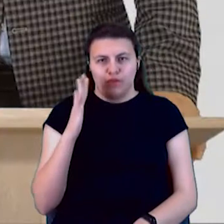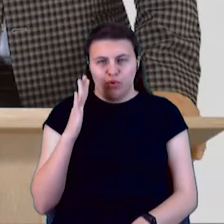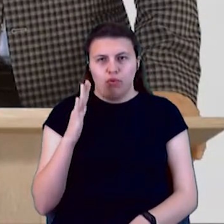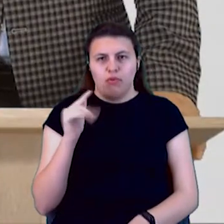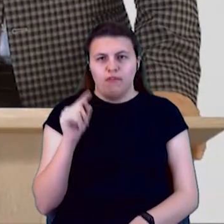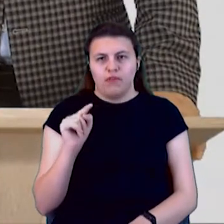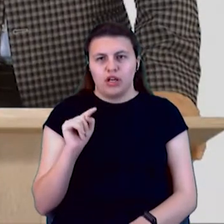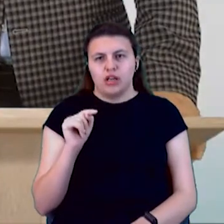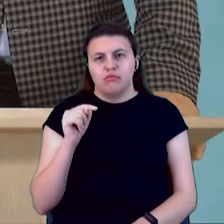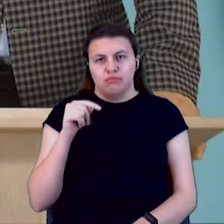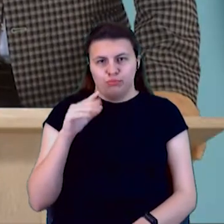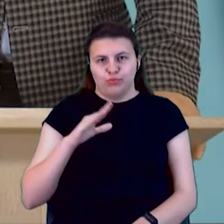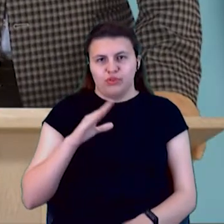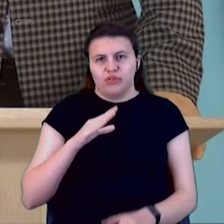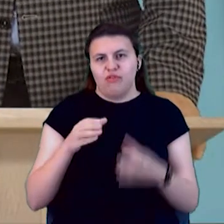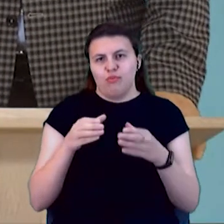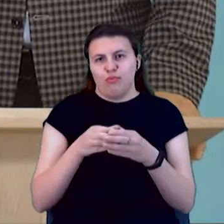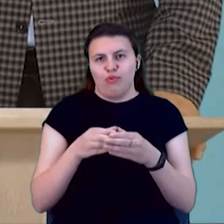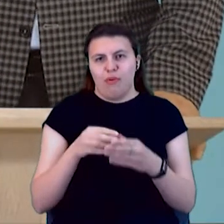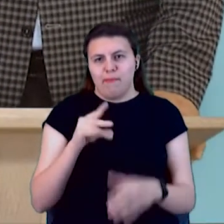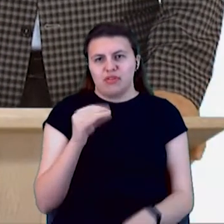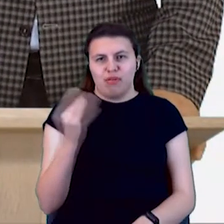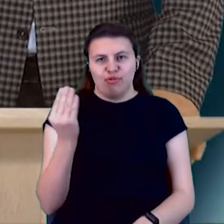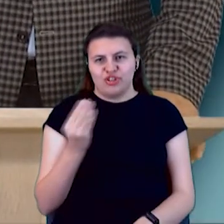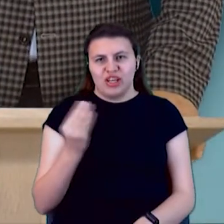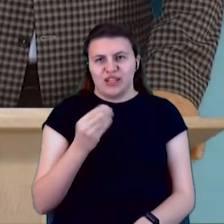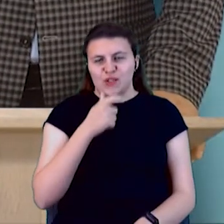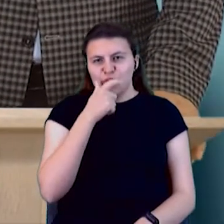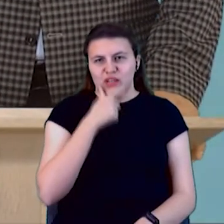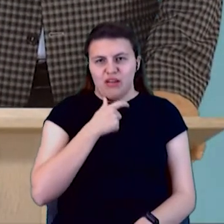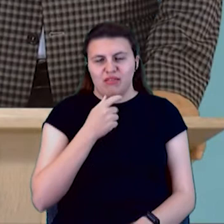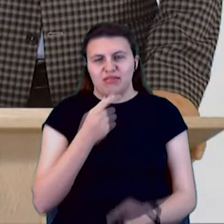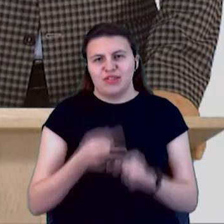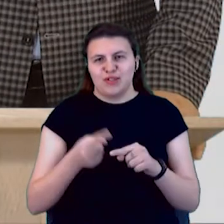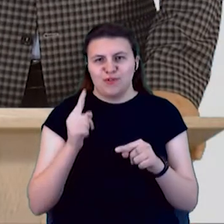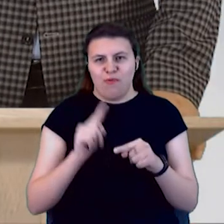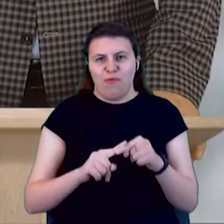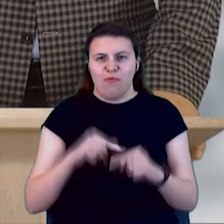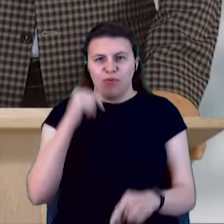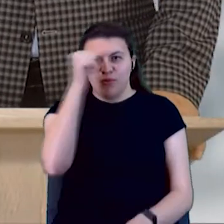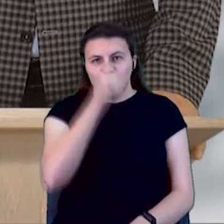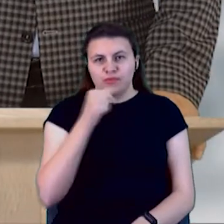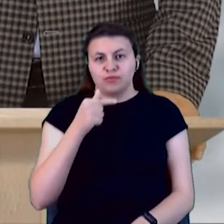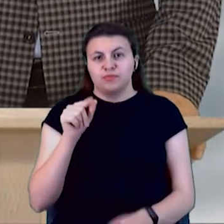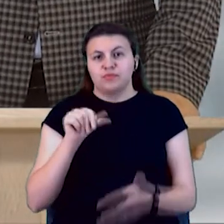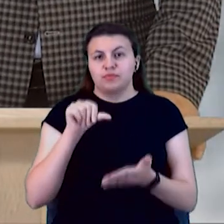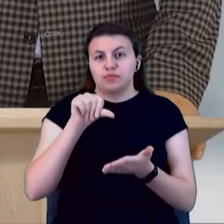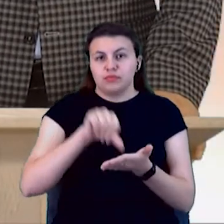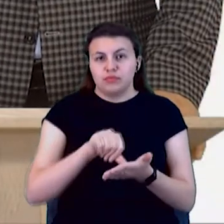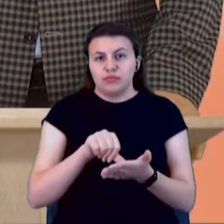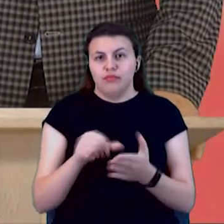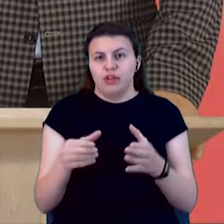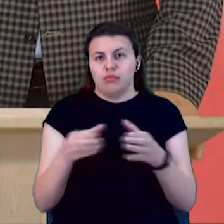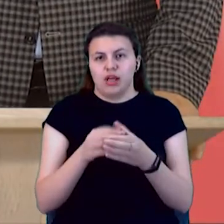ради від блоку Петра Порошенка «Солідарність». Цього року ви балотуєтесь від партії «За